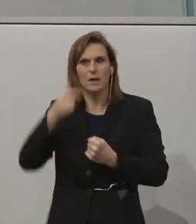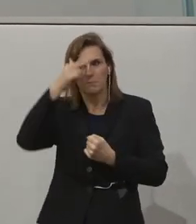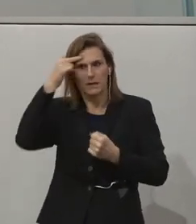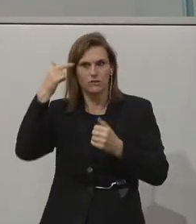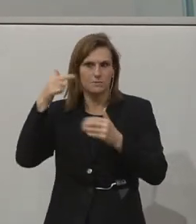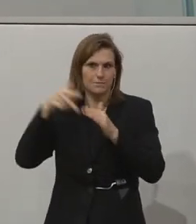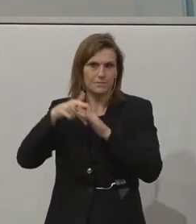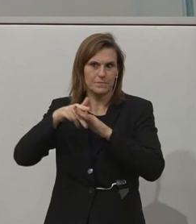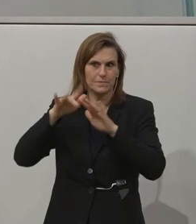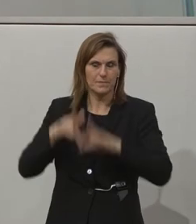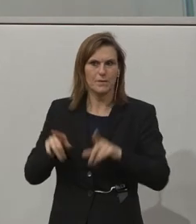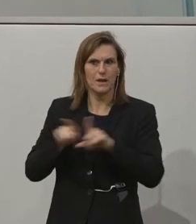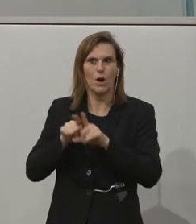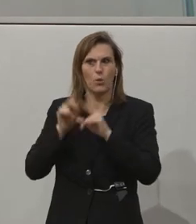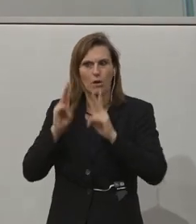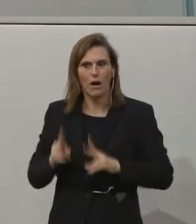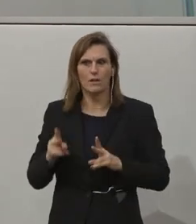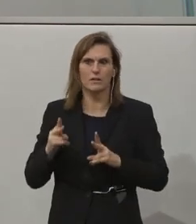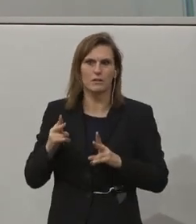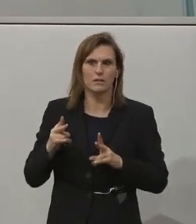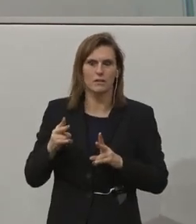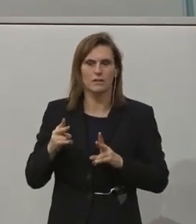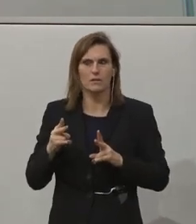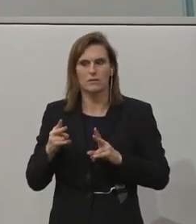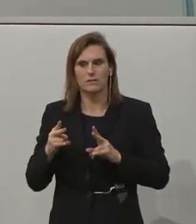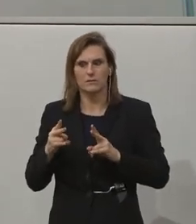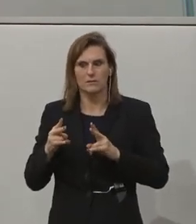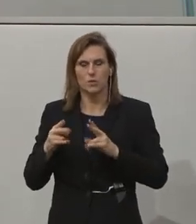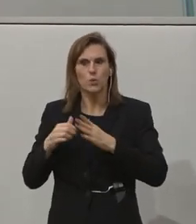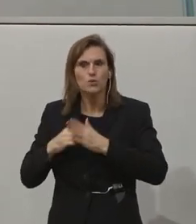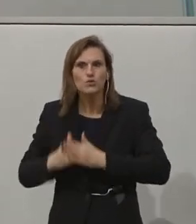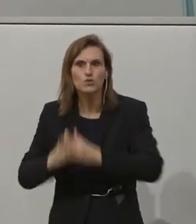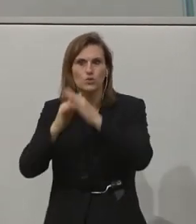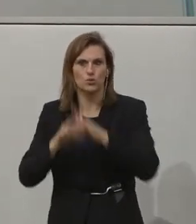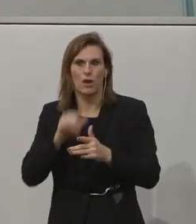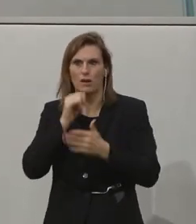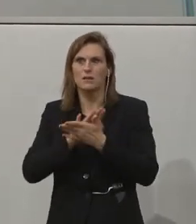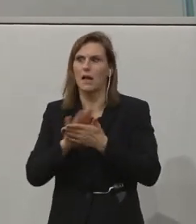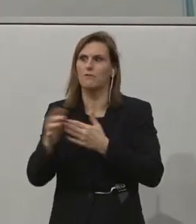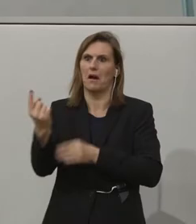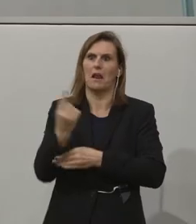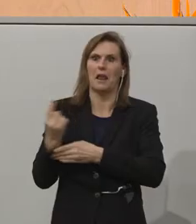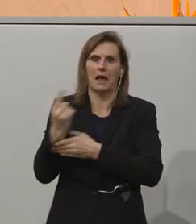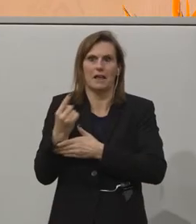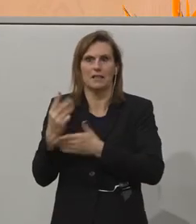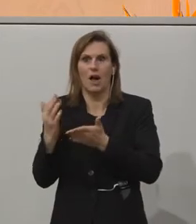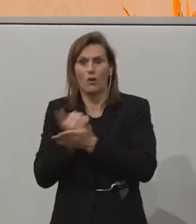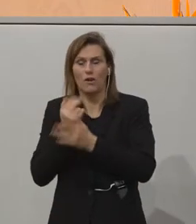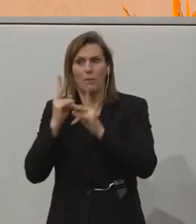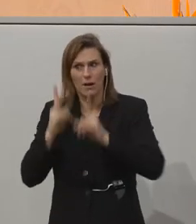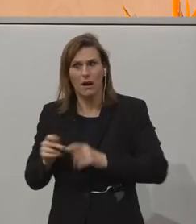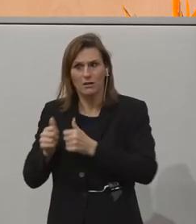to allow them to do the job to the best of their ability. Thank you very much for your insights.